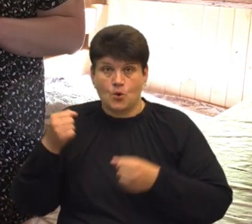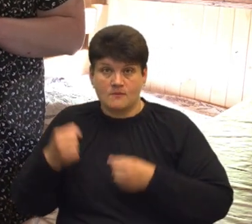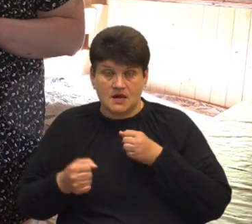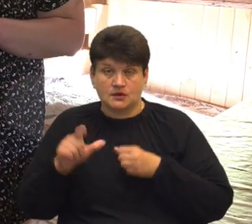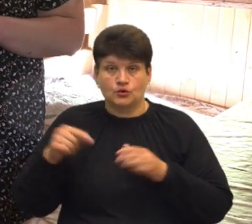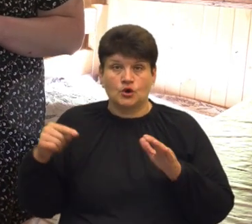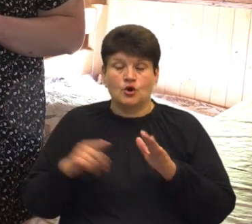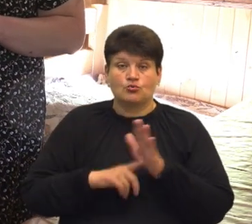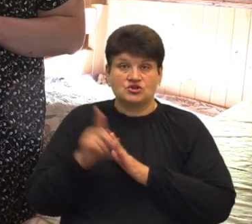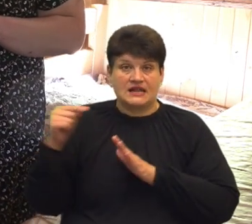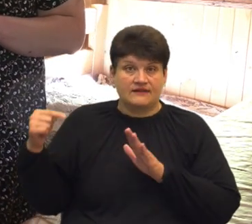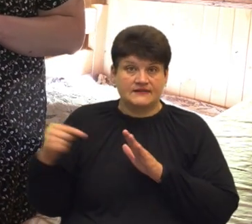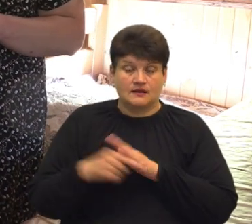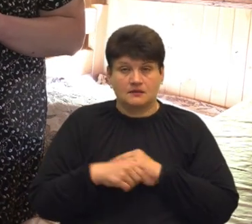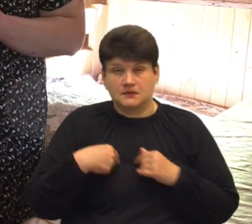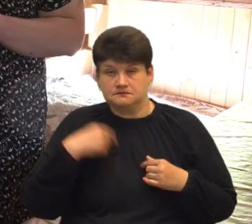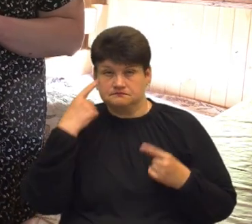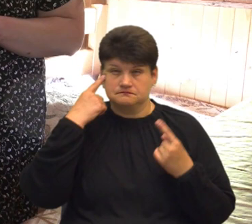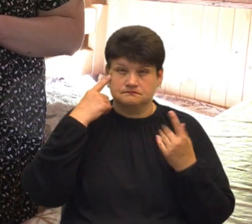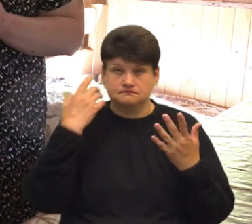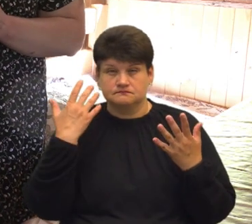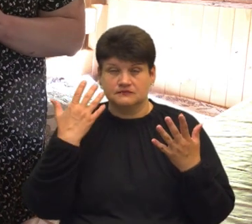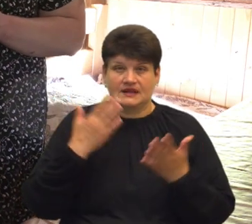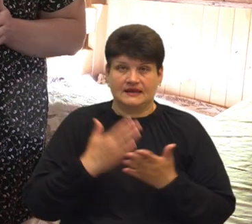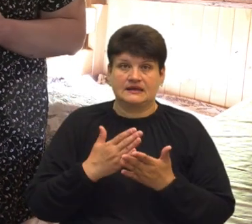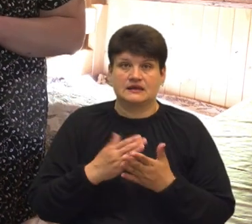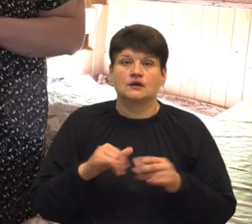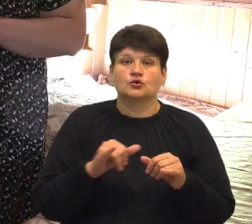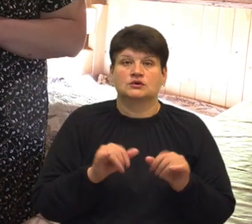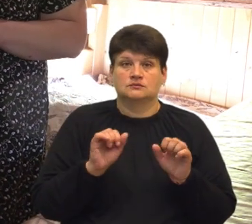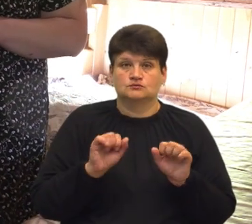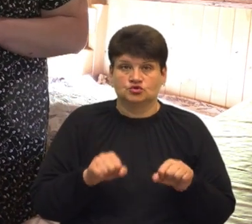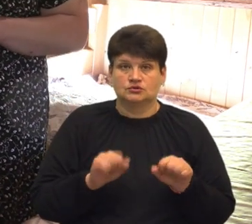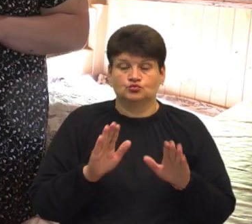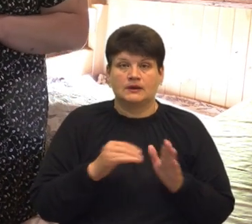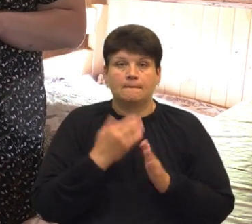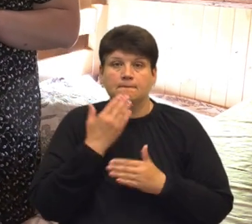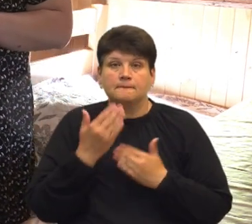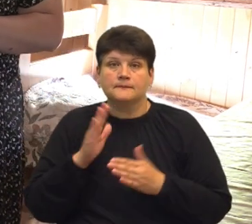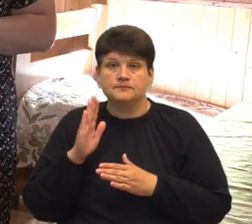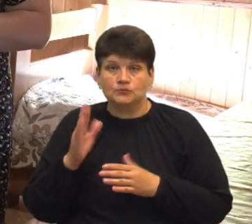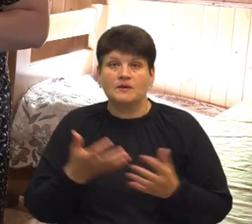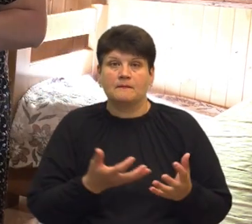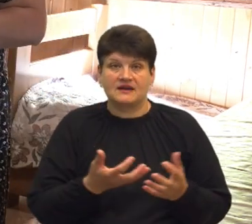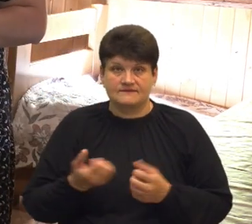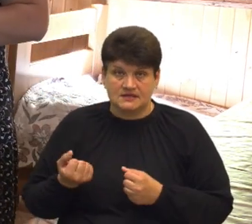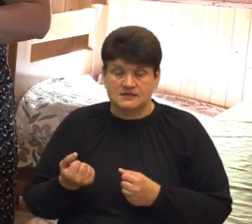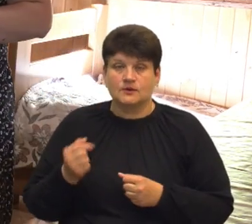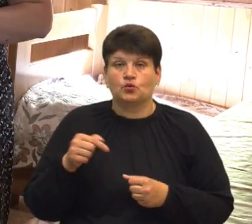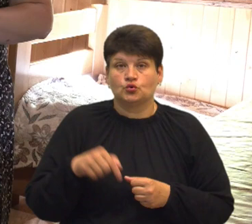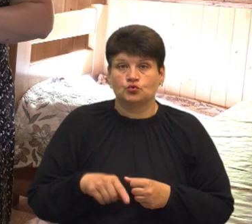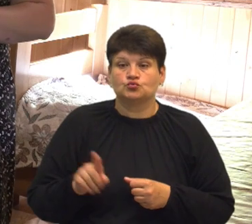втікати і ми так подумали, що в нас є можливість, хтось буде питати, ми візьмемо. Тому що